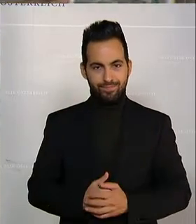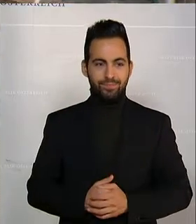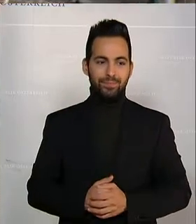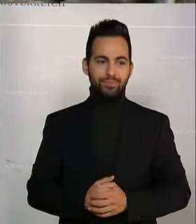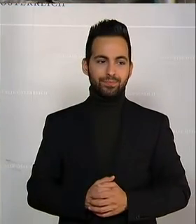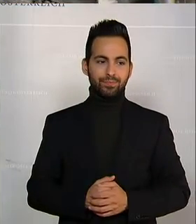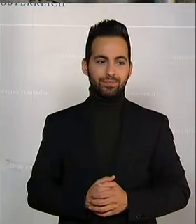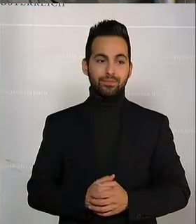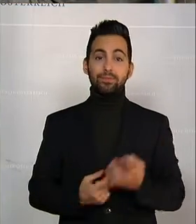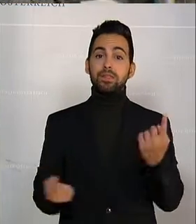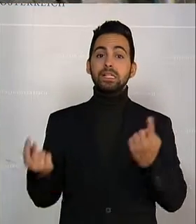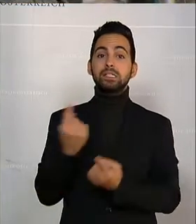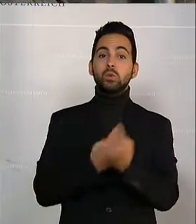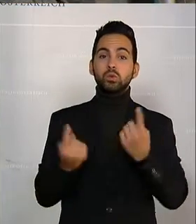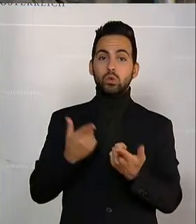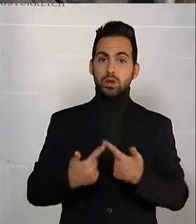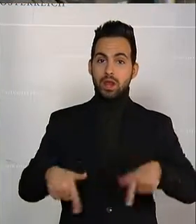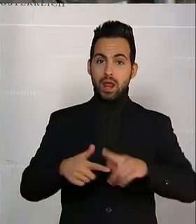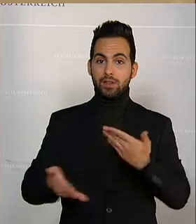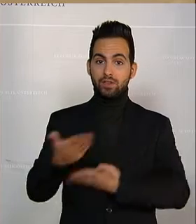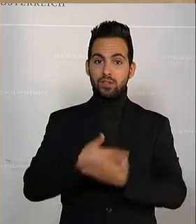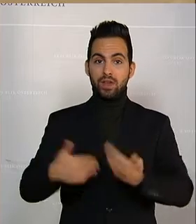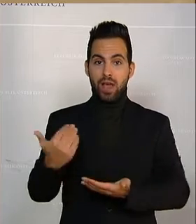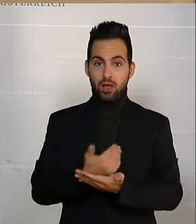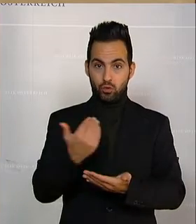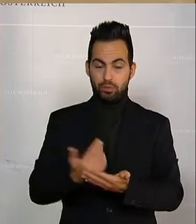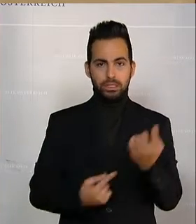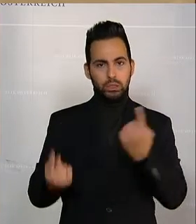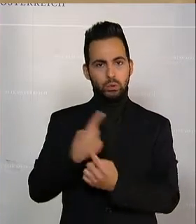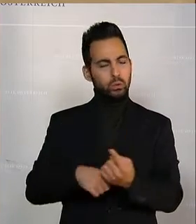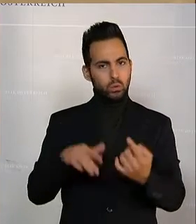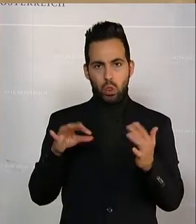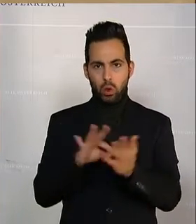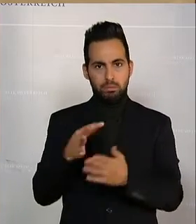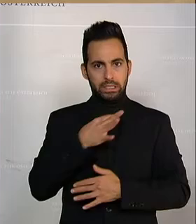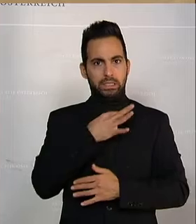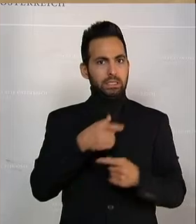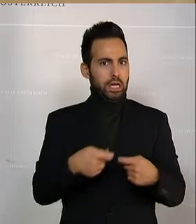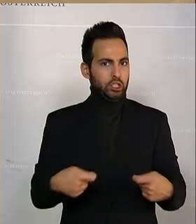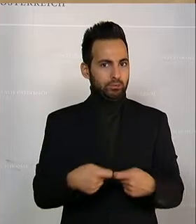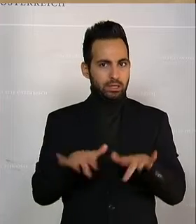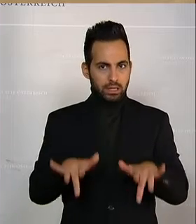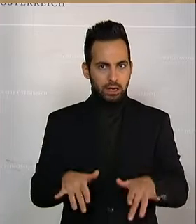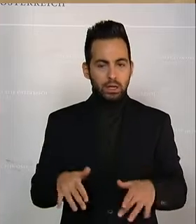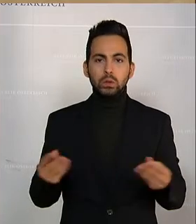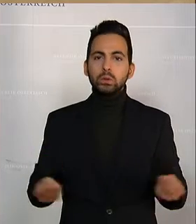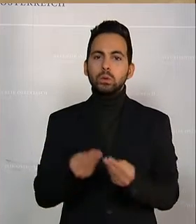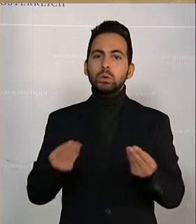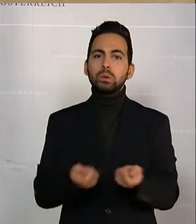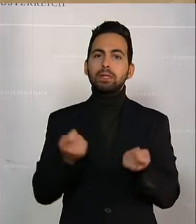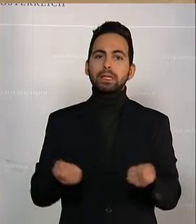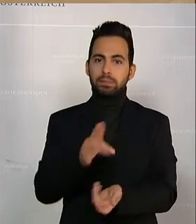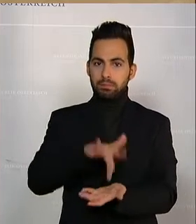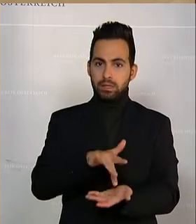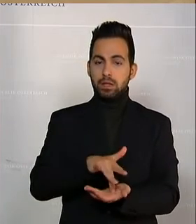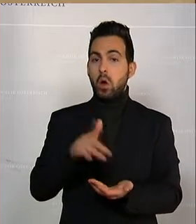Die Situation bei den landwirtschaftlichen Einkommen bleibt sehr angespannt. Das ist deswegen, denn die Betriebsmittel,